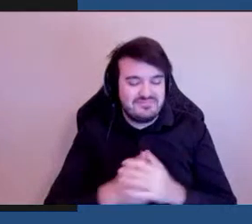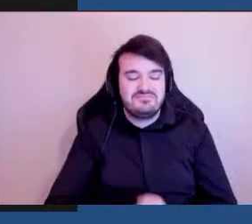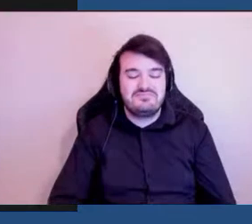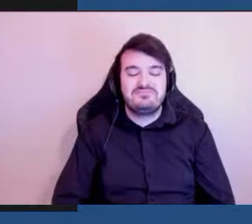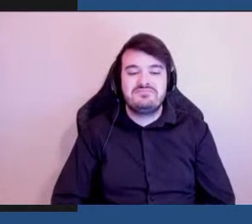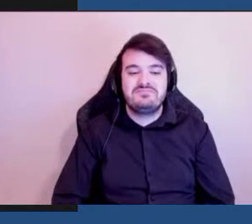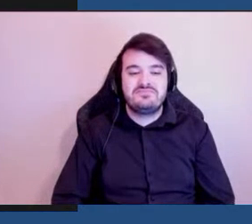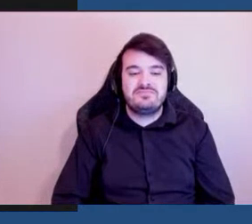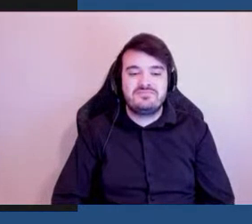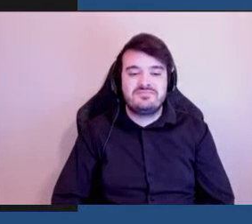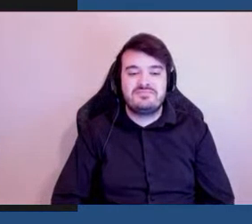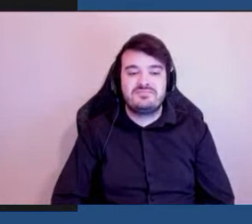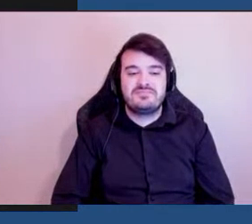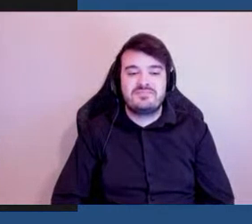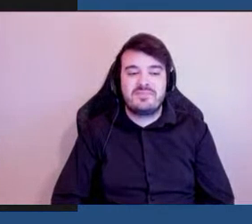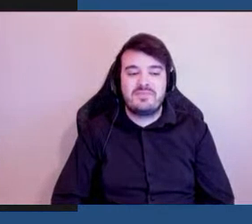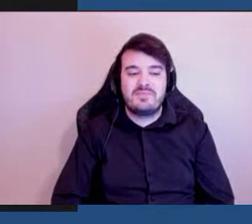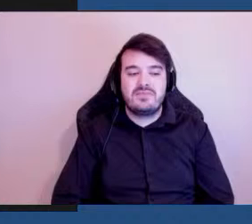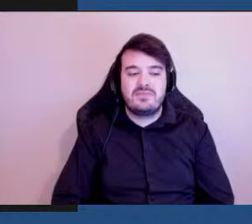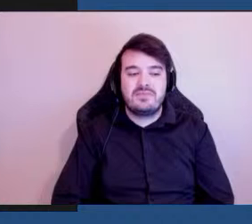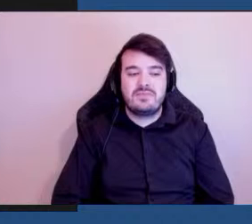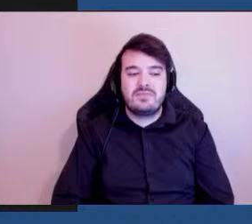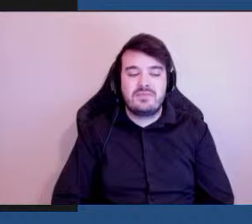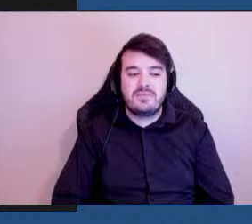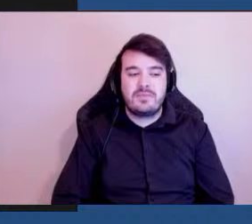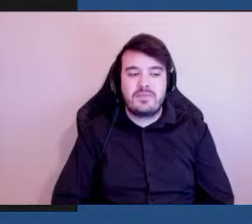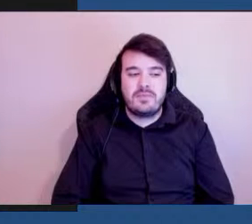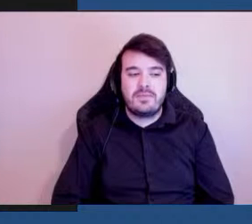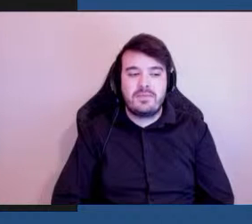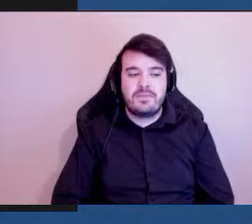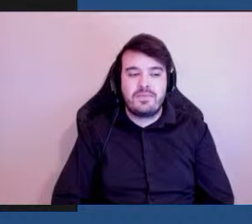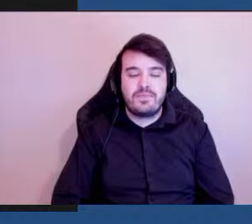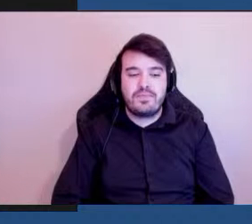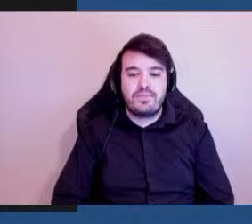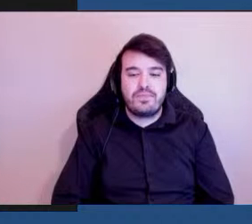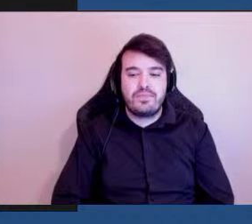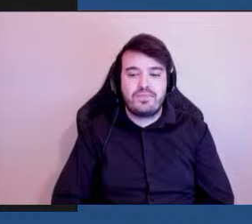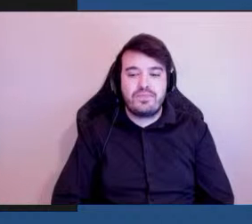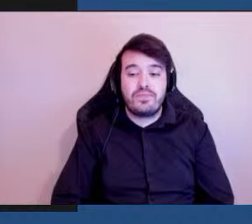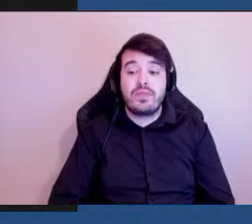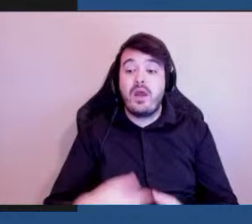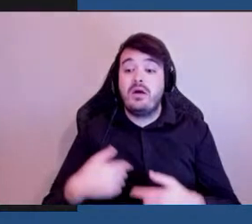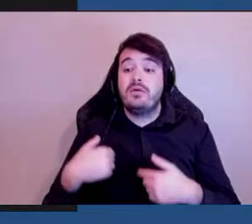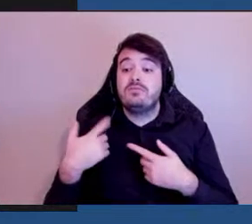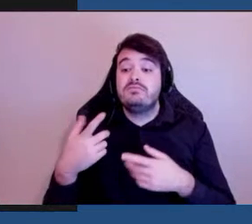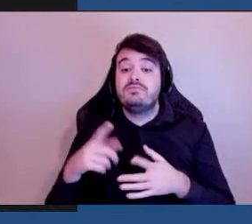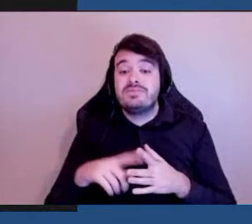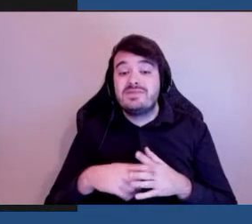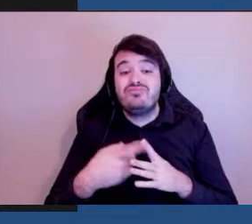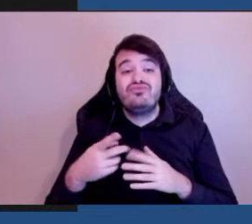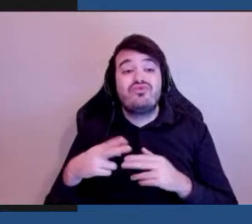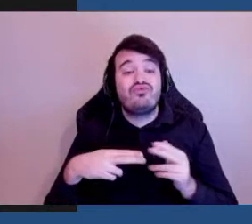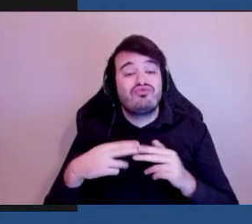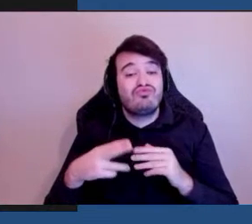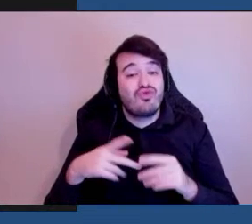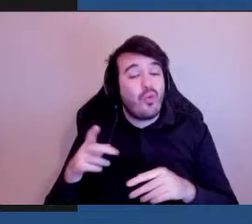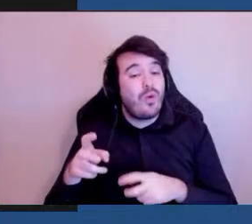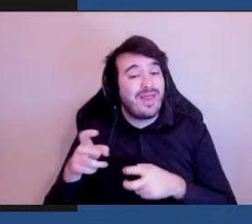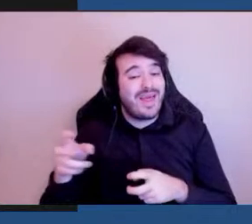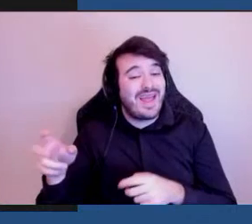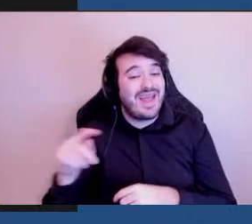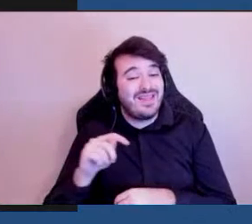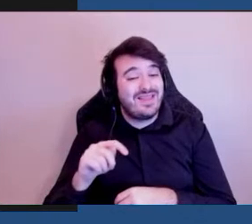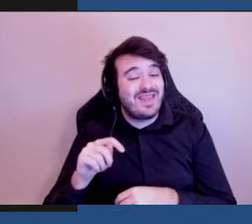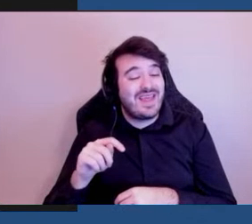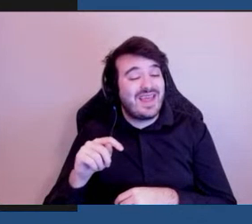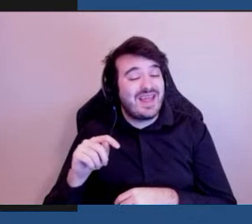pendant finalement le début de la construction du train léger et